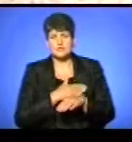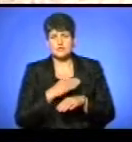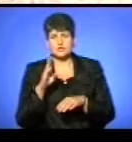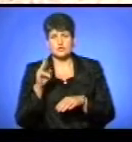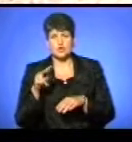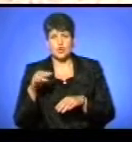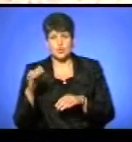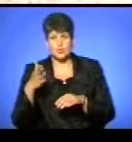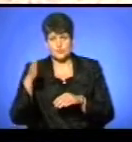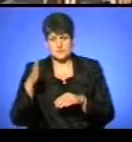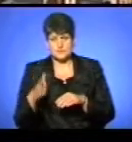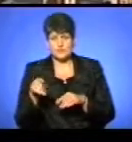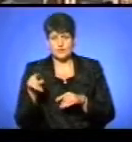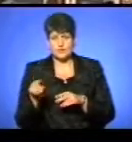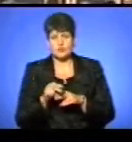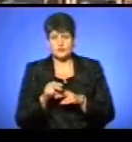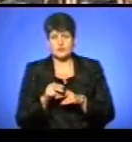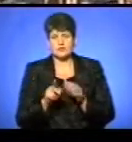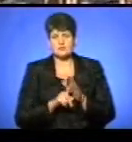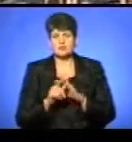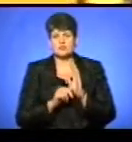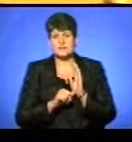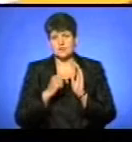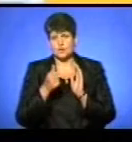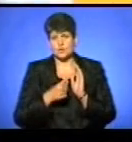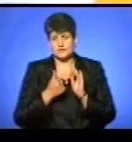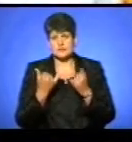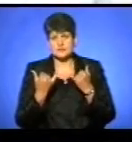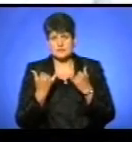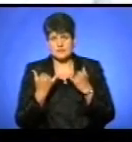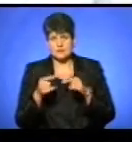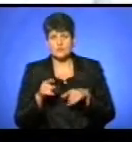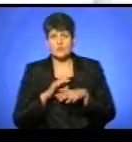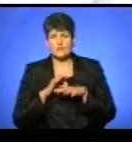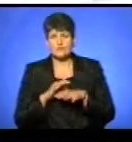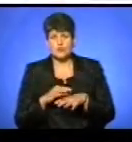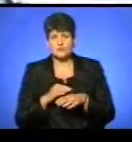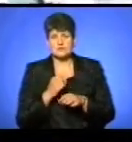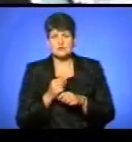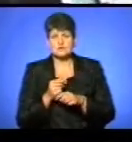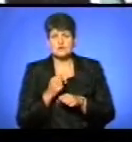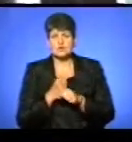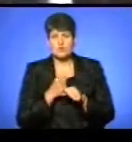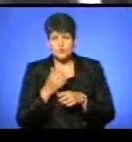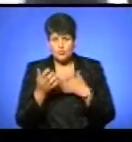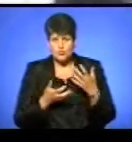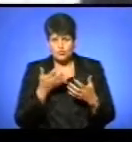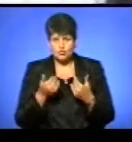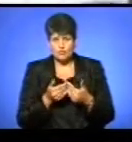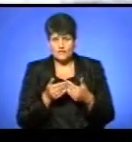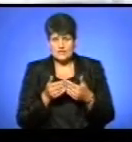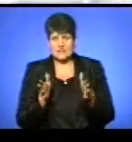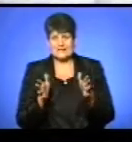реконструювали ще на початку 60-х років. Зараз якраз проводяться роботи по розкопці, відкриття